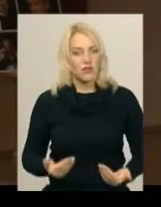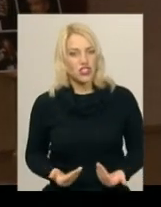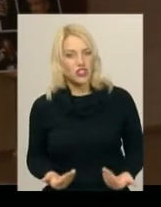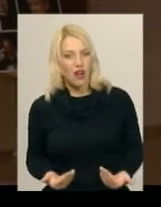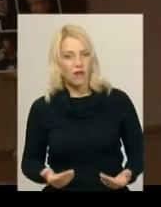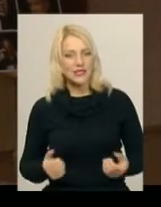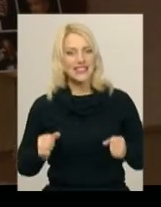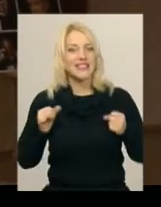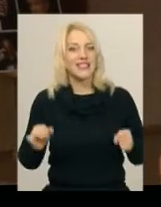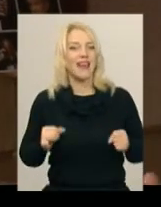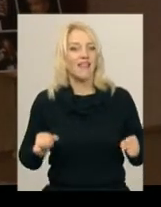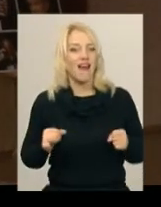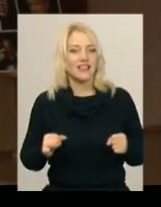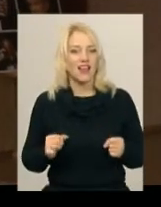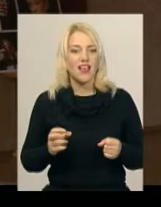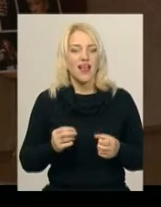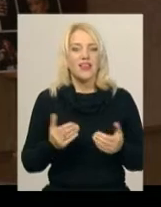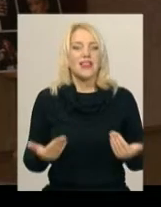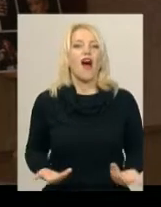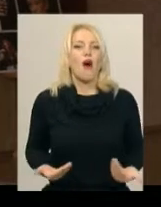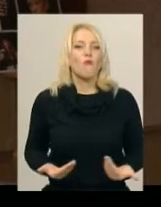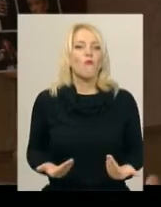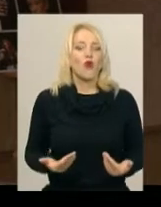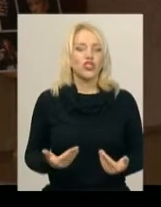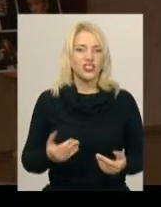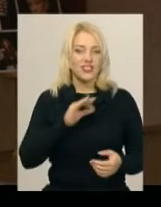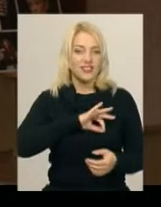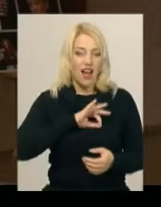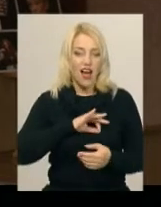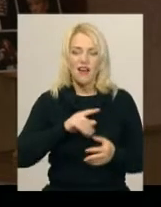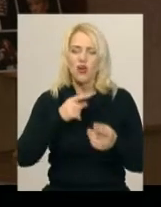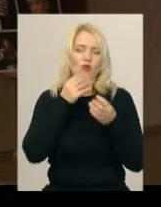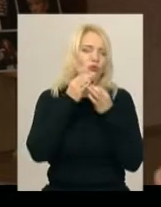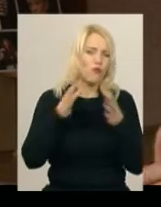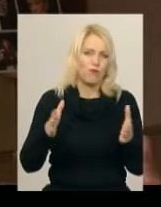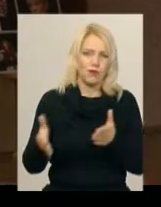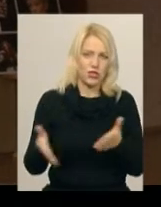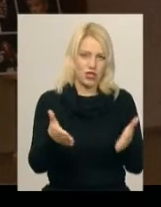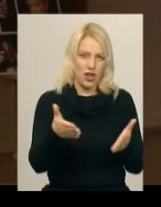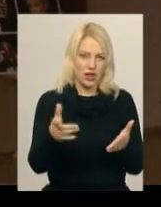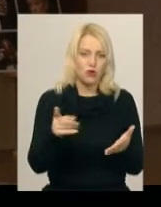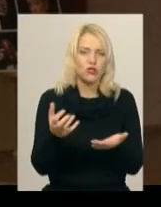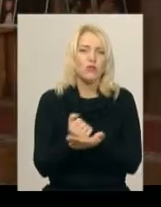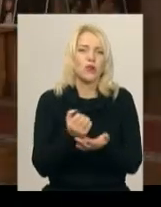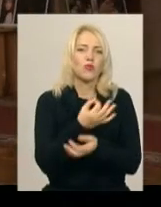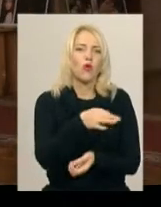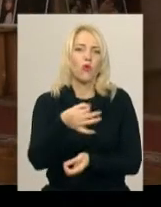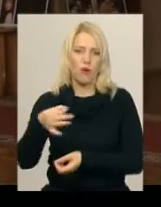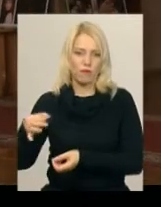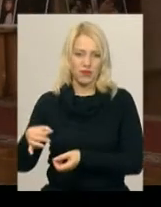старається, на прожиття йде любими шлягами, щоб заробити свої копійки.